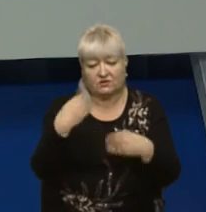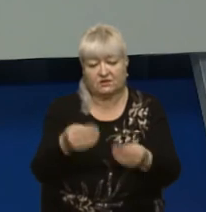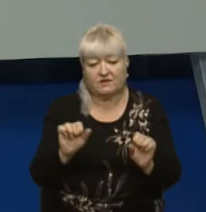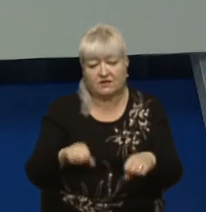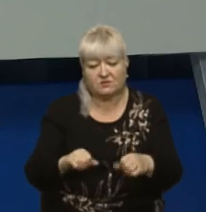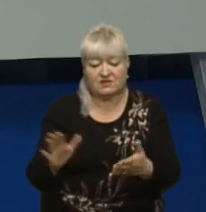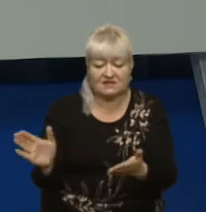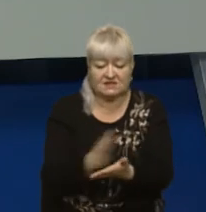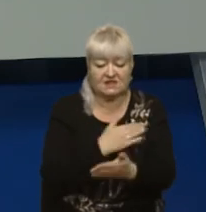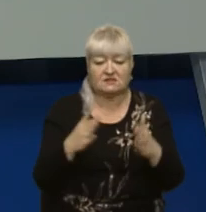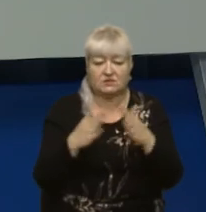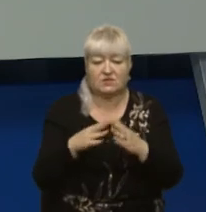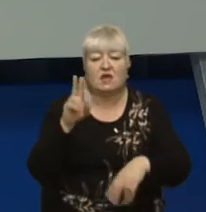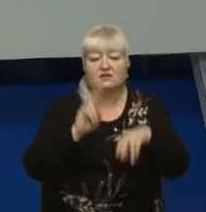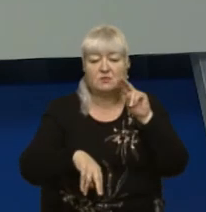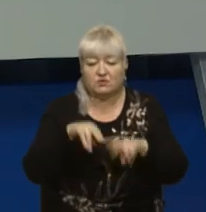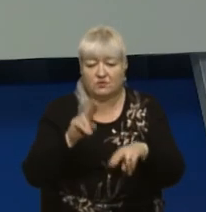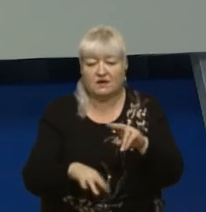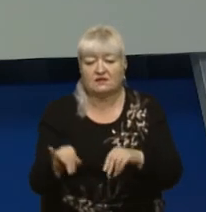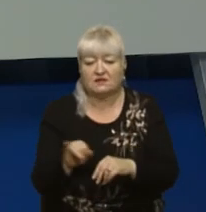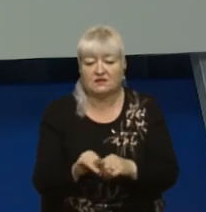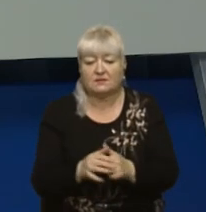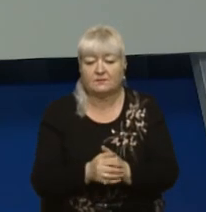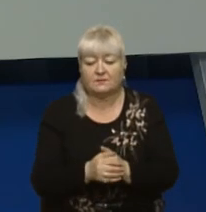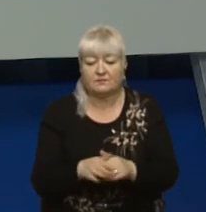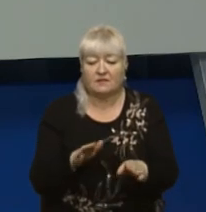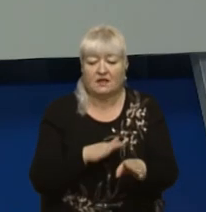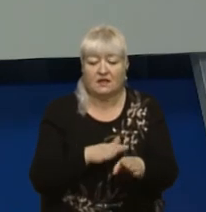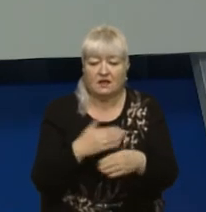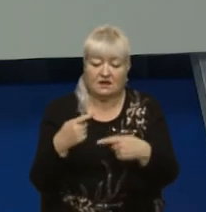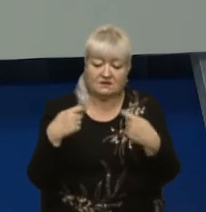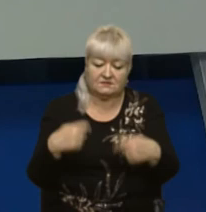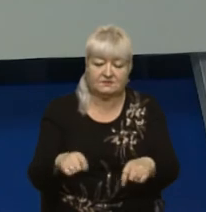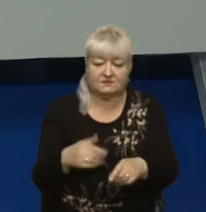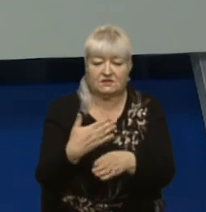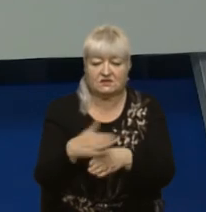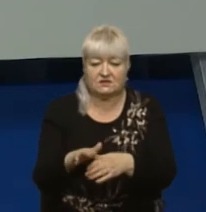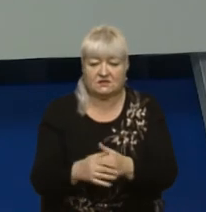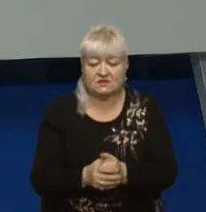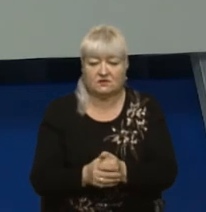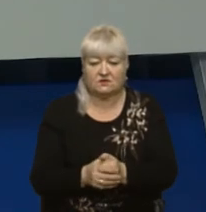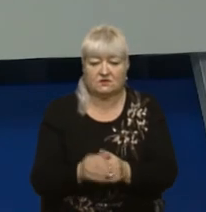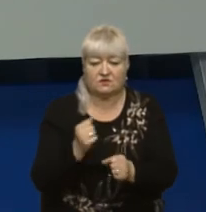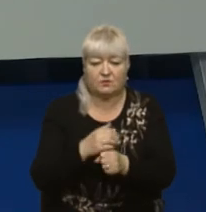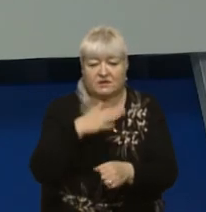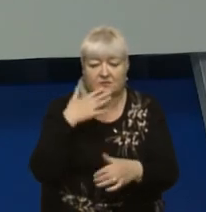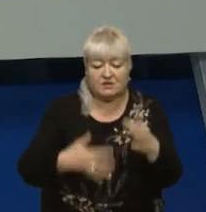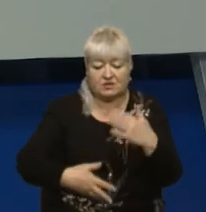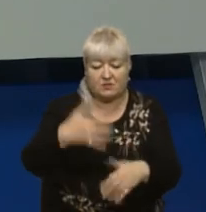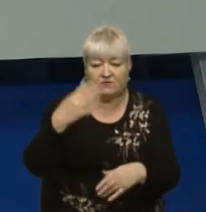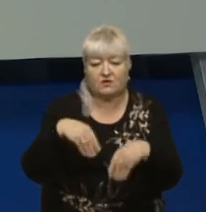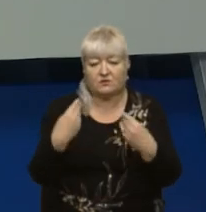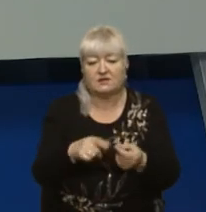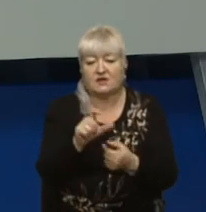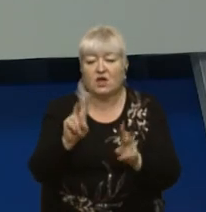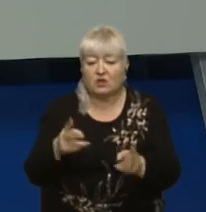знести такий будинок, забудувати і реалізувати частину його, зробити більший поверховість, частину надати мешканцям,